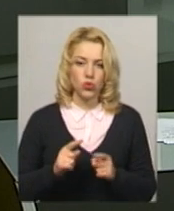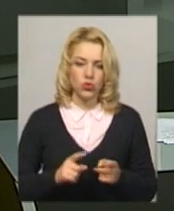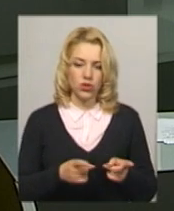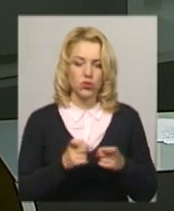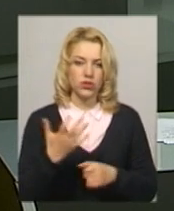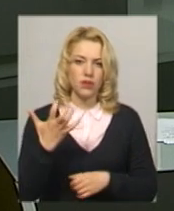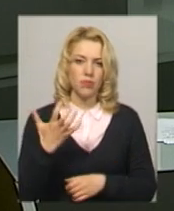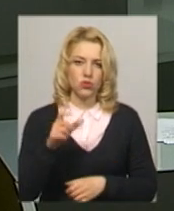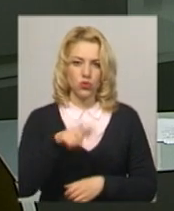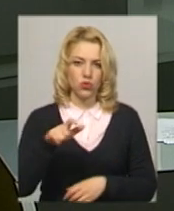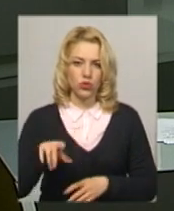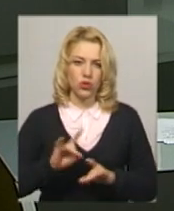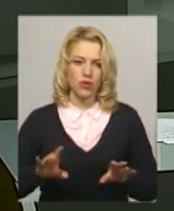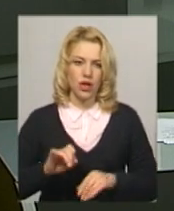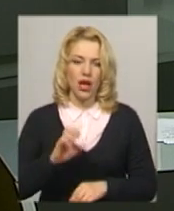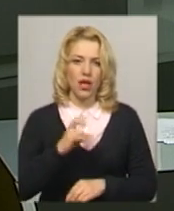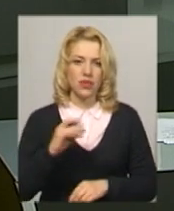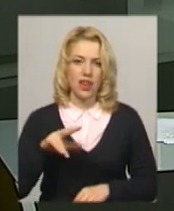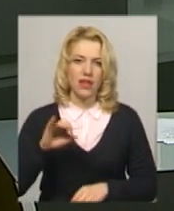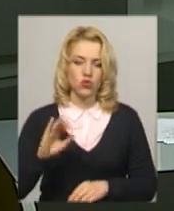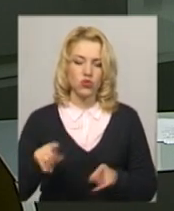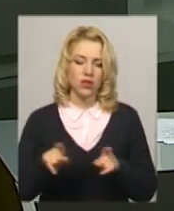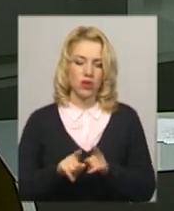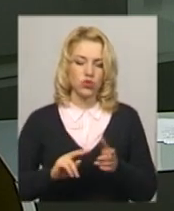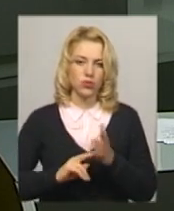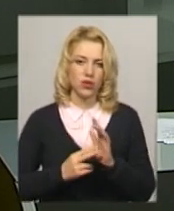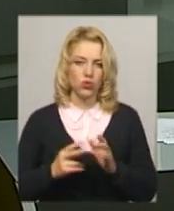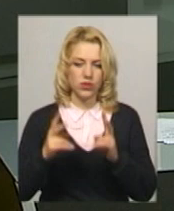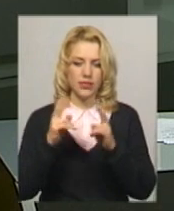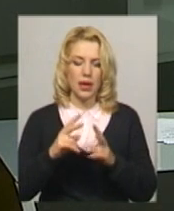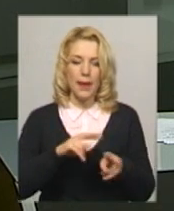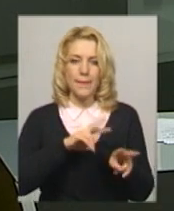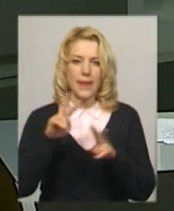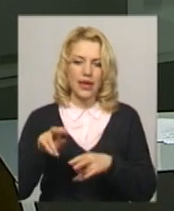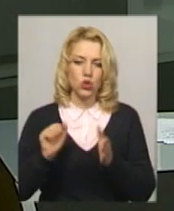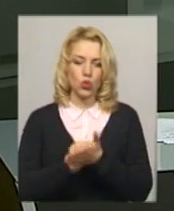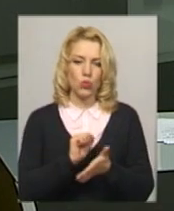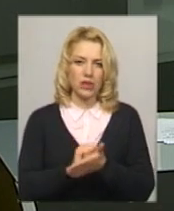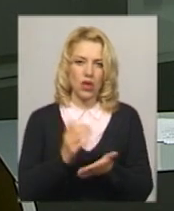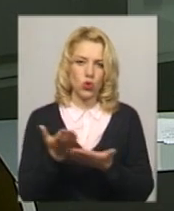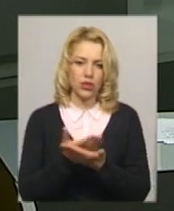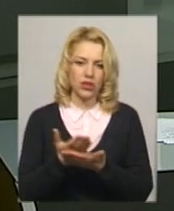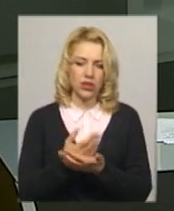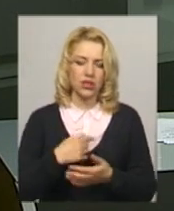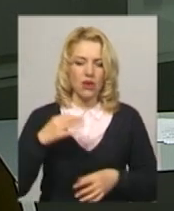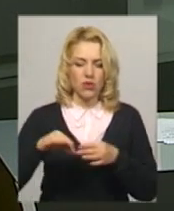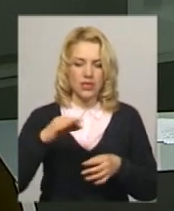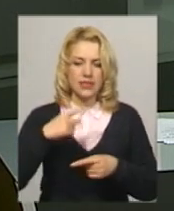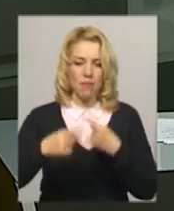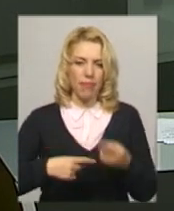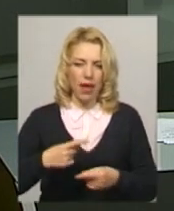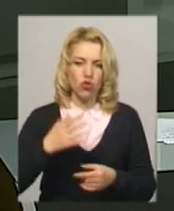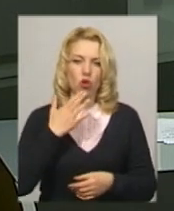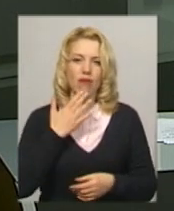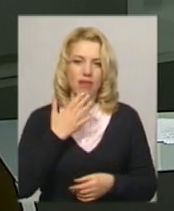учасників, розповідає Анна Левшун. Також у цей день планується перегляд документального фільму «Вишиванка. Спадок нації» у кінотеатрі